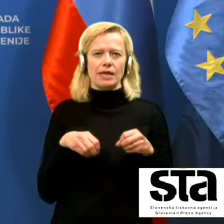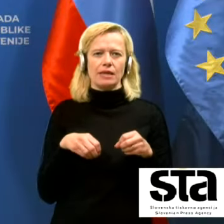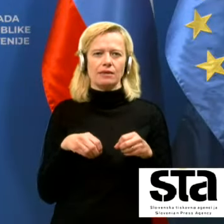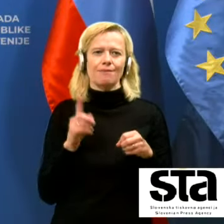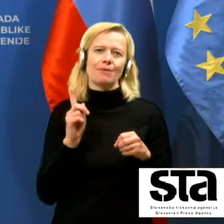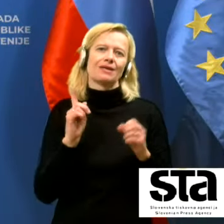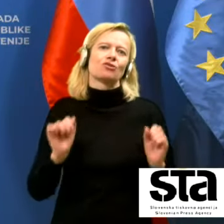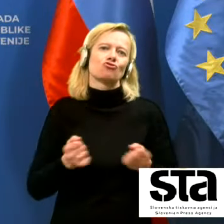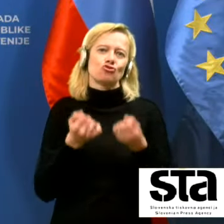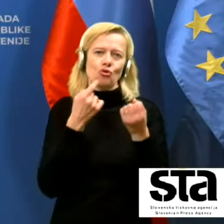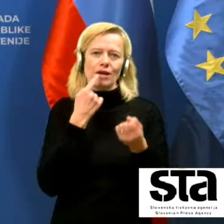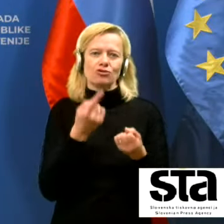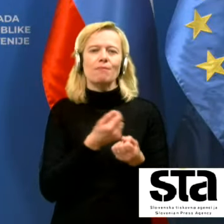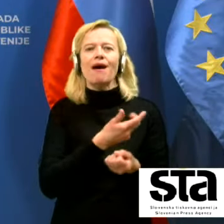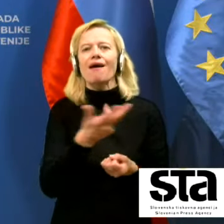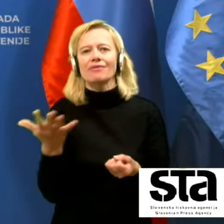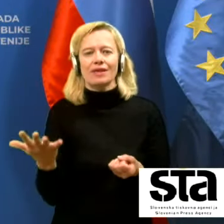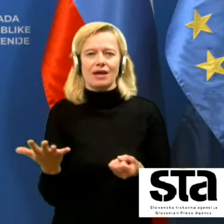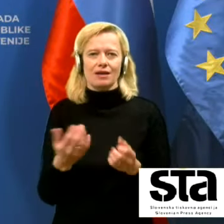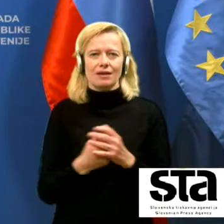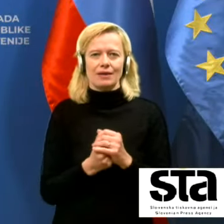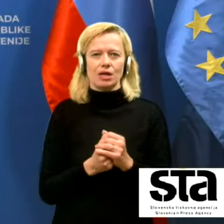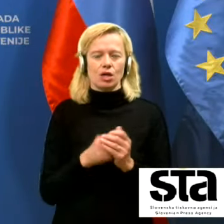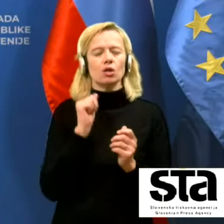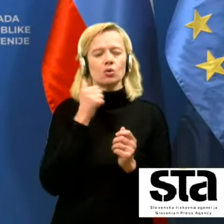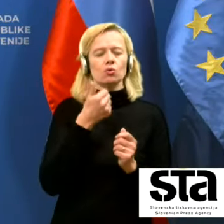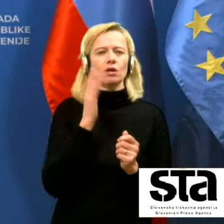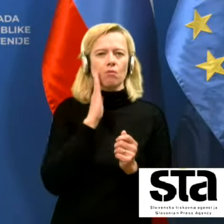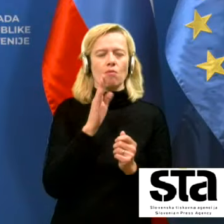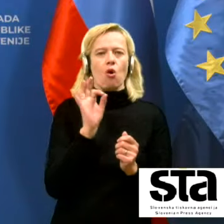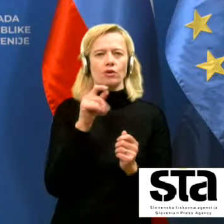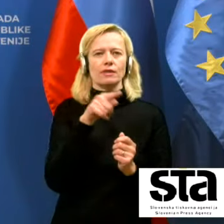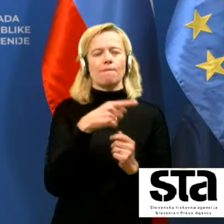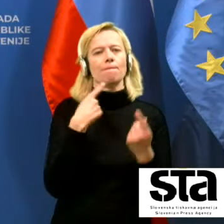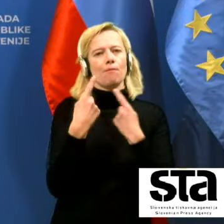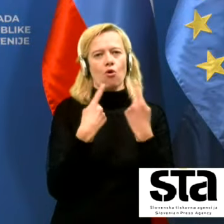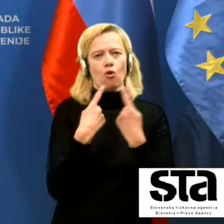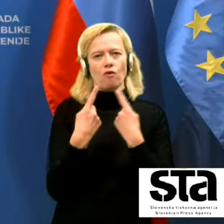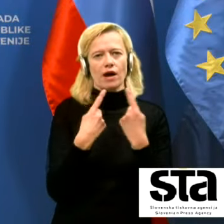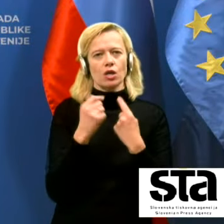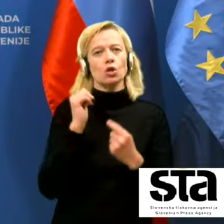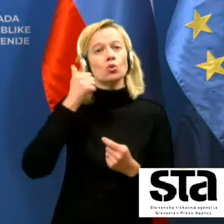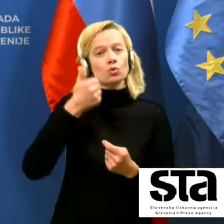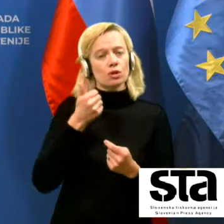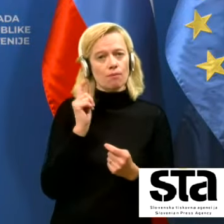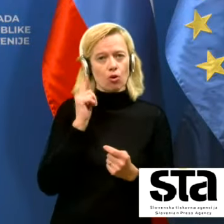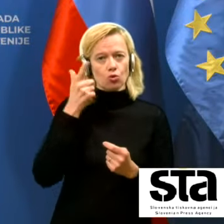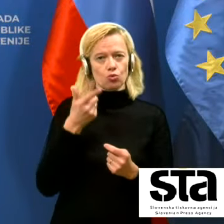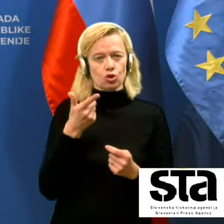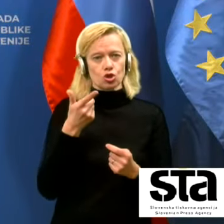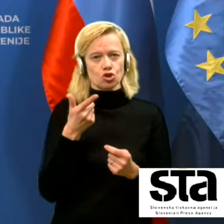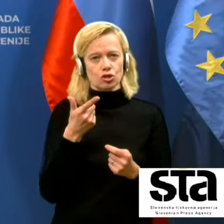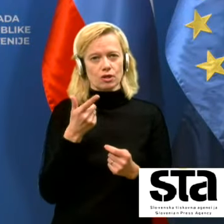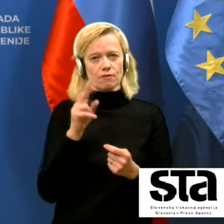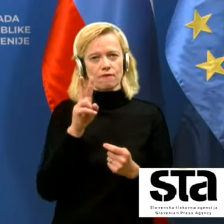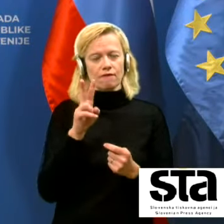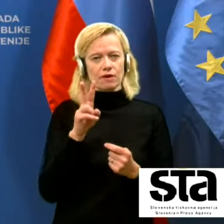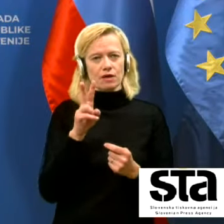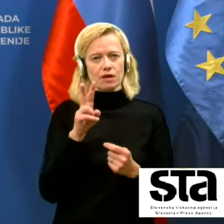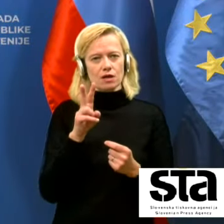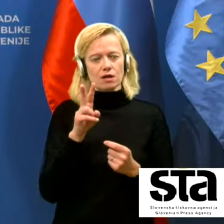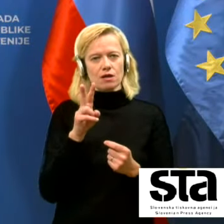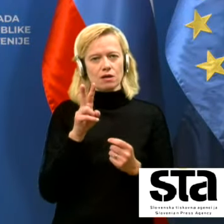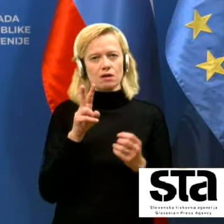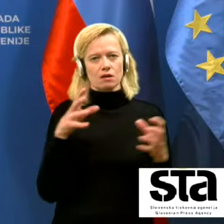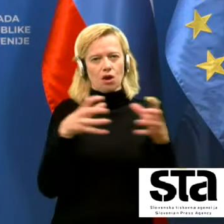rečem še kateri. Jutri se bomo o tem pogovarjali oziroma jutri in pojutrišnjem v okviru ministrov na